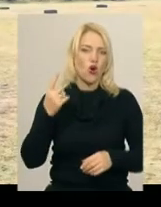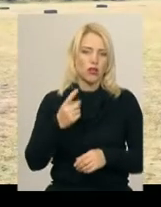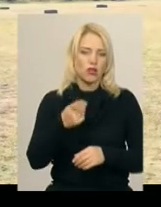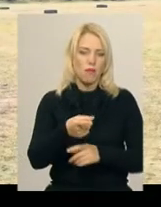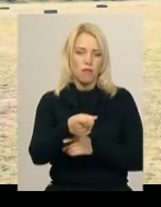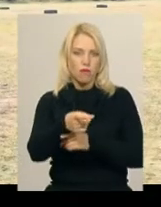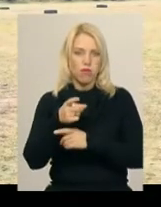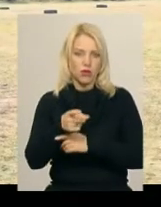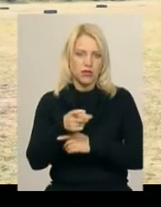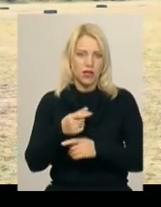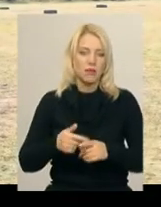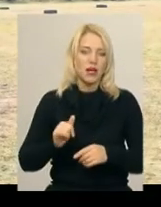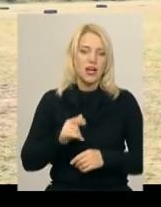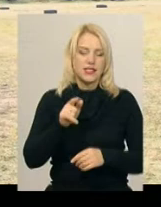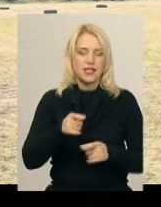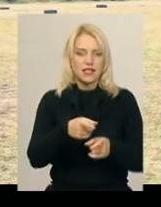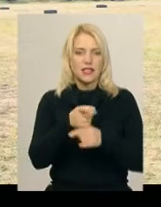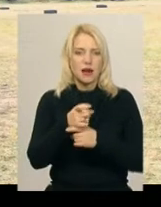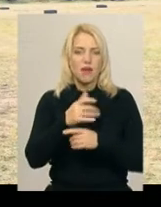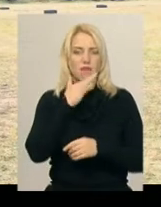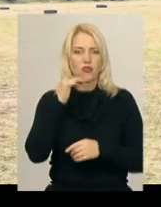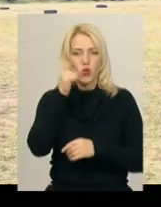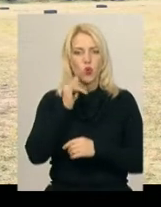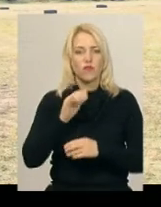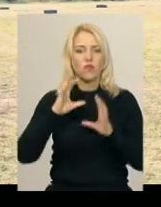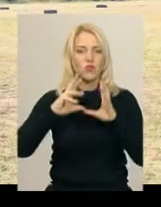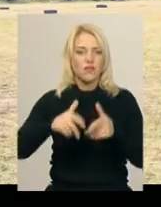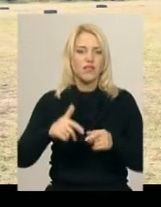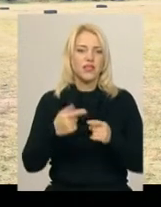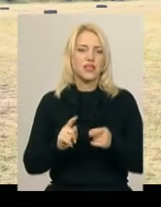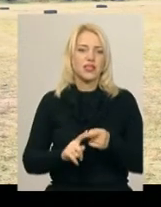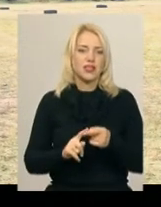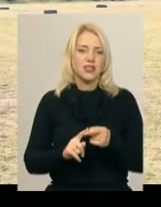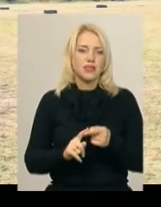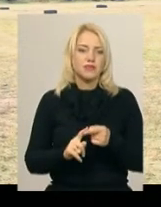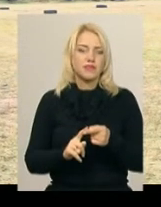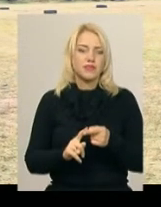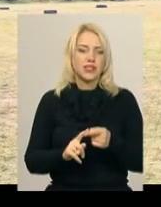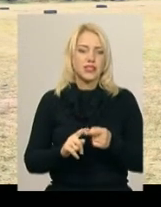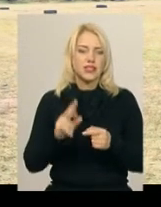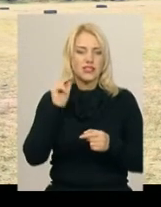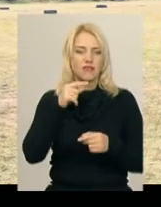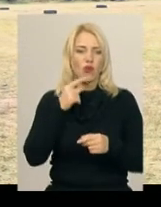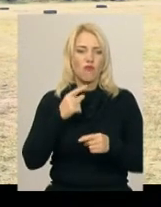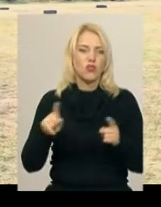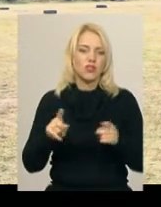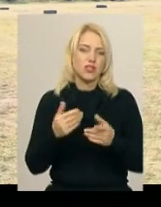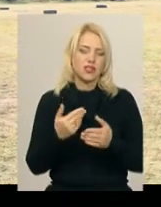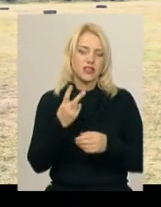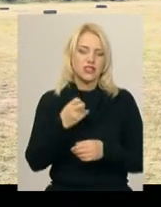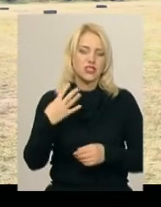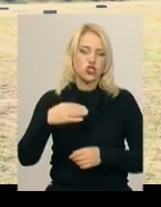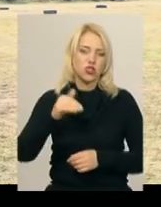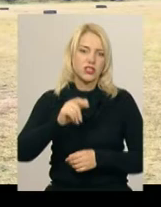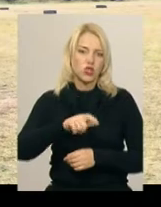Парабічна стрільба, вона дуже багато років у світі. Відказали така цифра, що близько 240